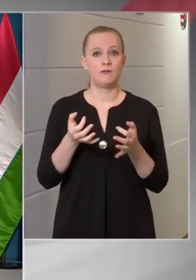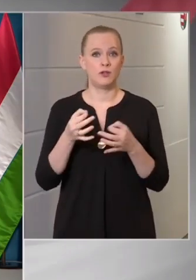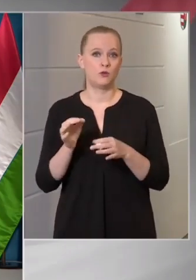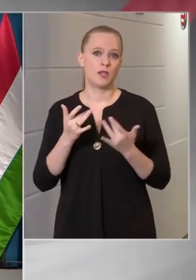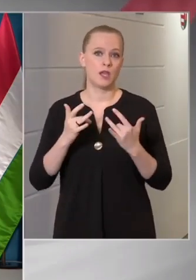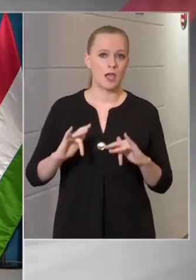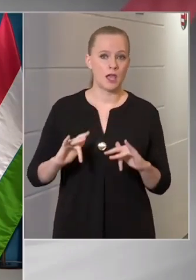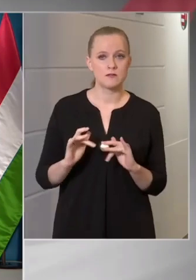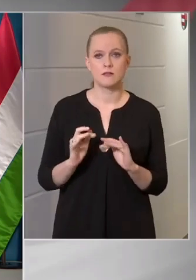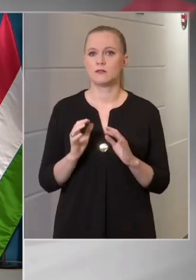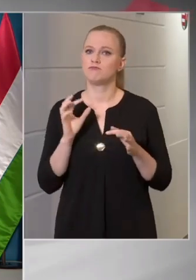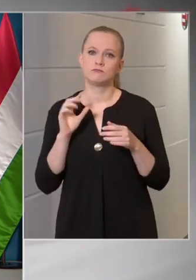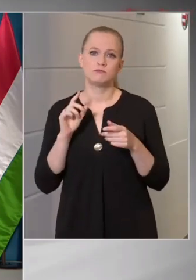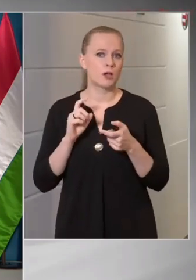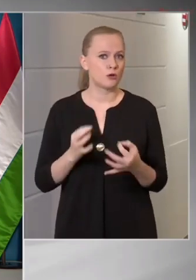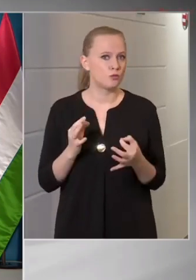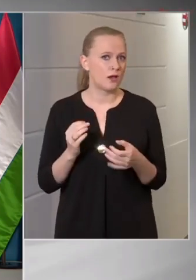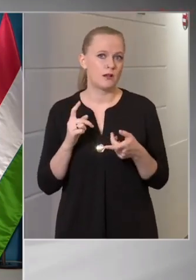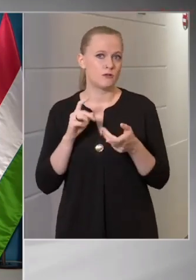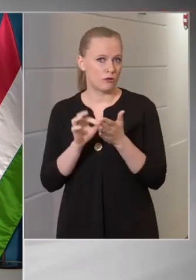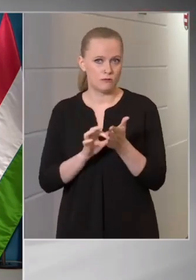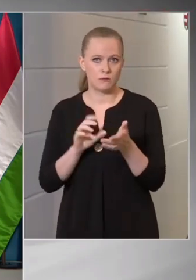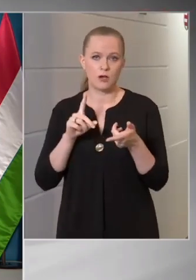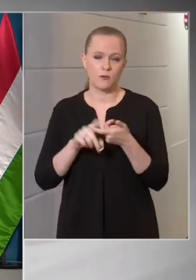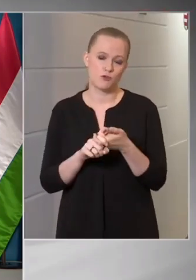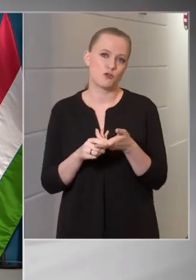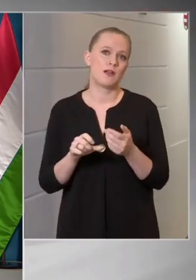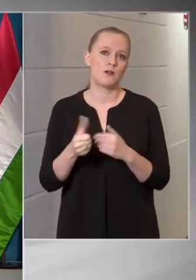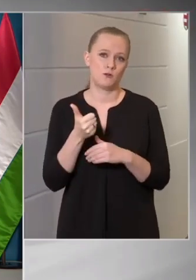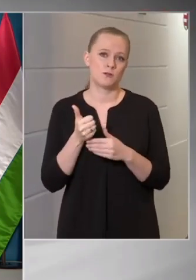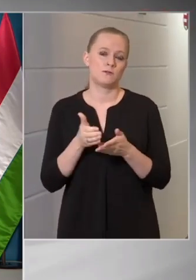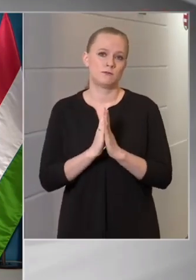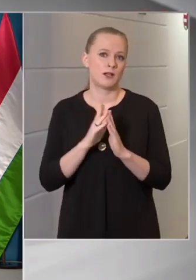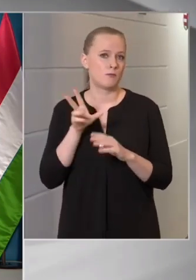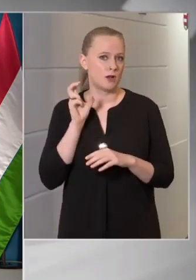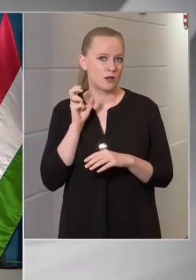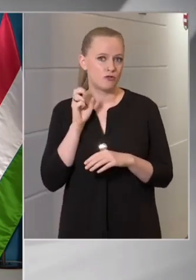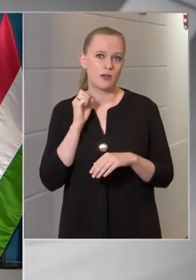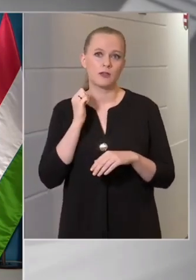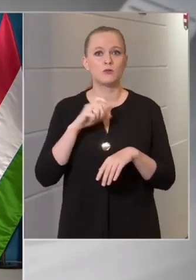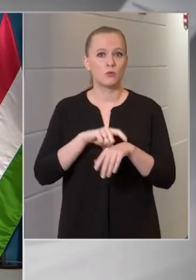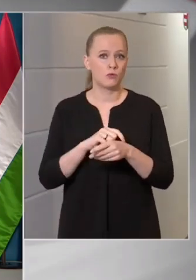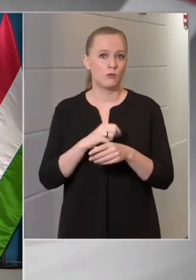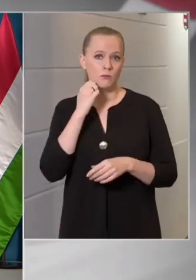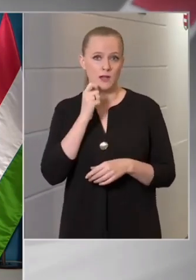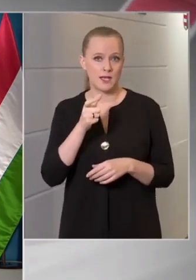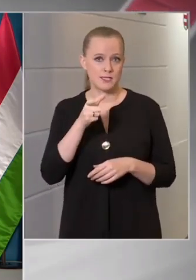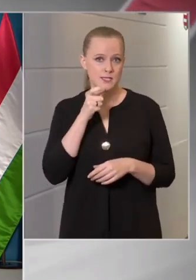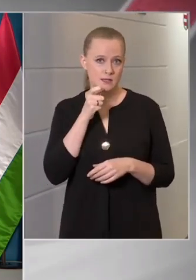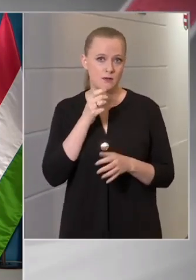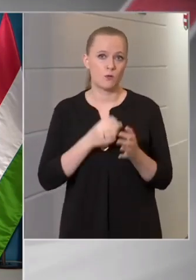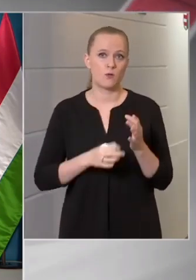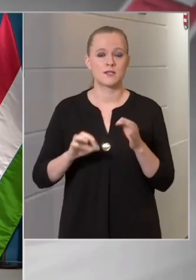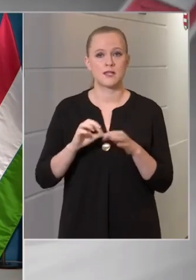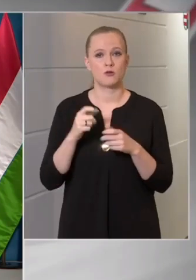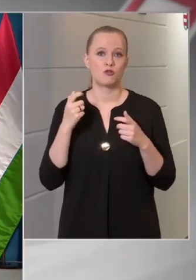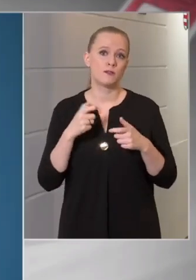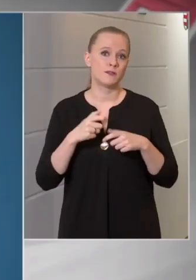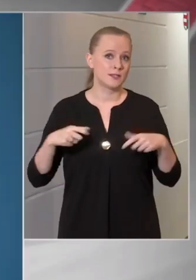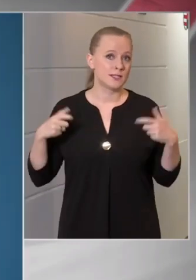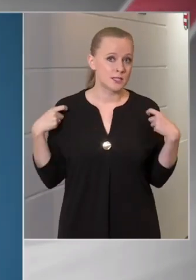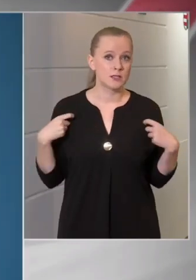legfrissebb adatokkal kapcsolatban elsőként kérem hallgassák meg dr. Müller Cecília, országos tisztifőorosasszony tájékoztatását.